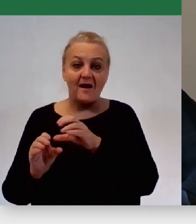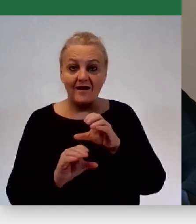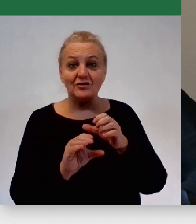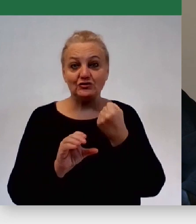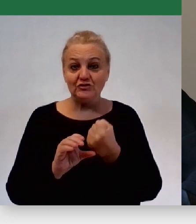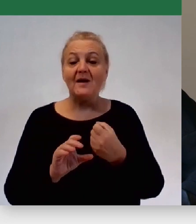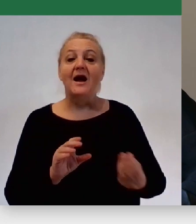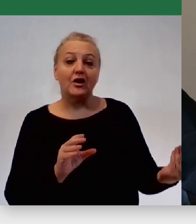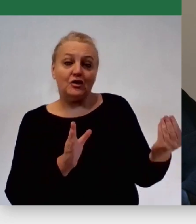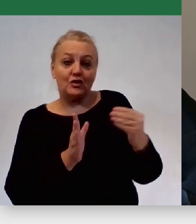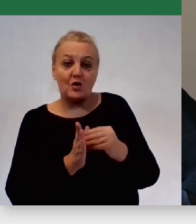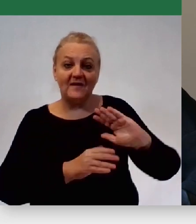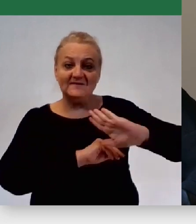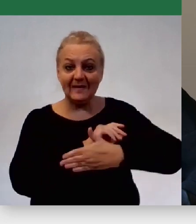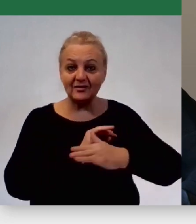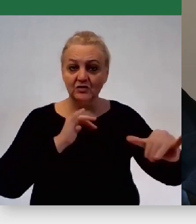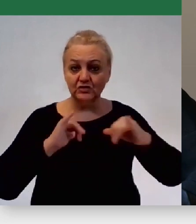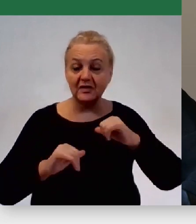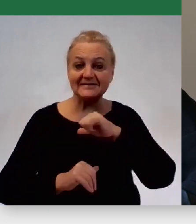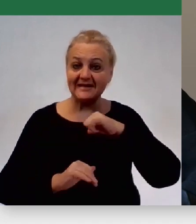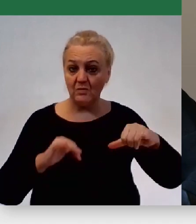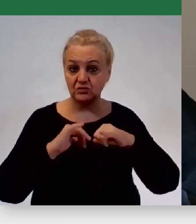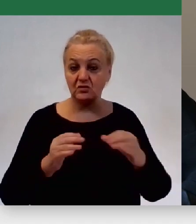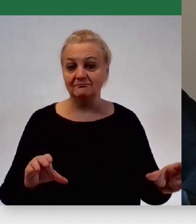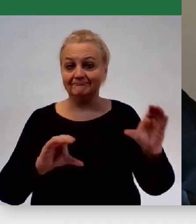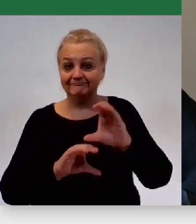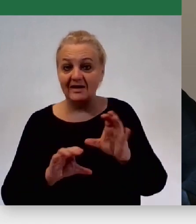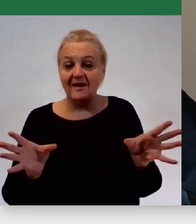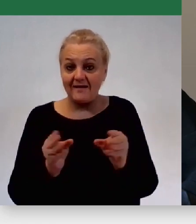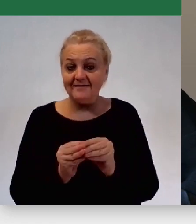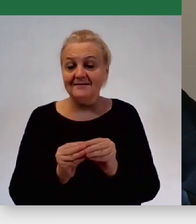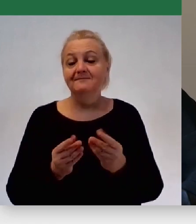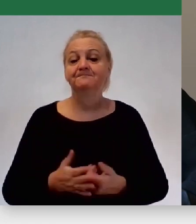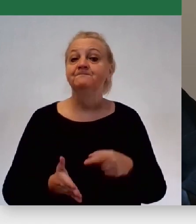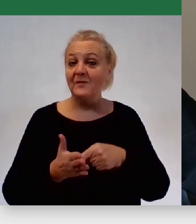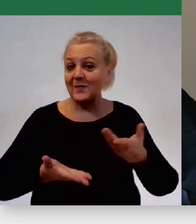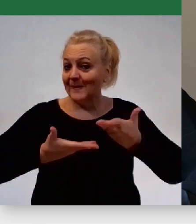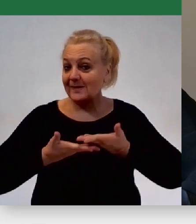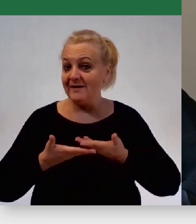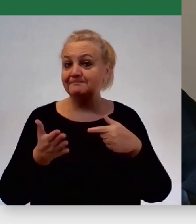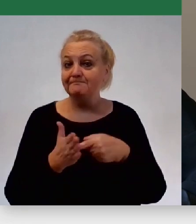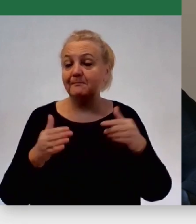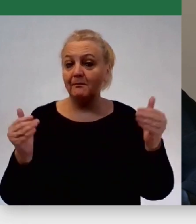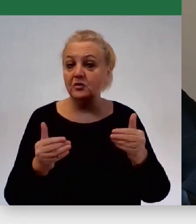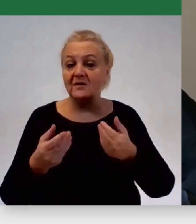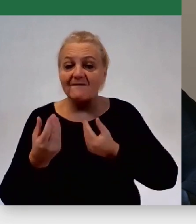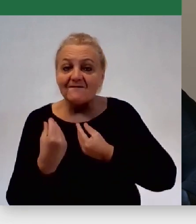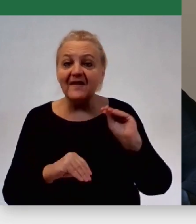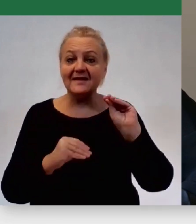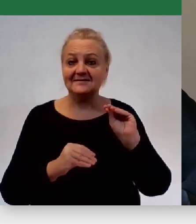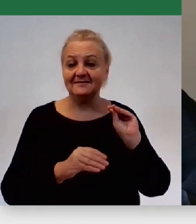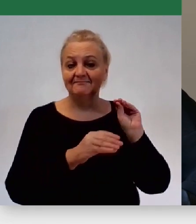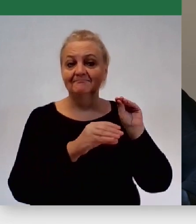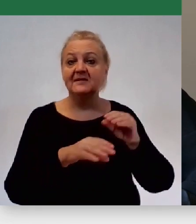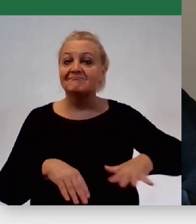dostaliśmy wsparcie jako samorządowcy z budżetu centralnego, co pozwoliło na to, żeby jeszcze więcej tych inwestycji